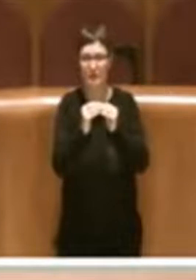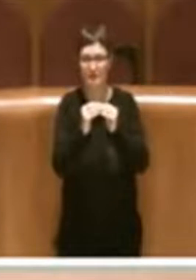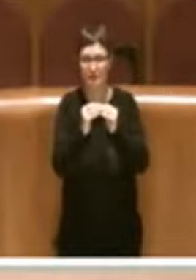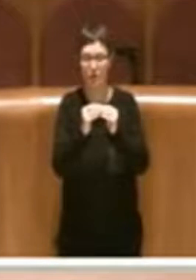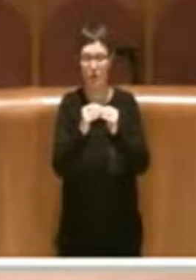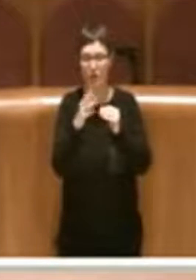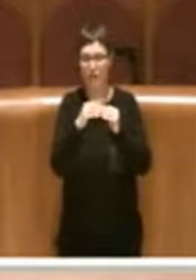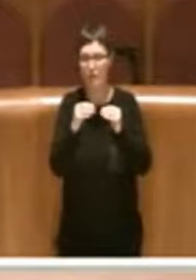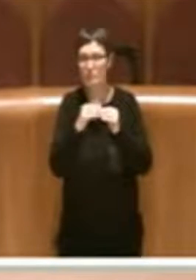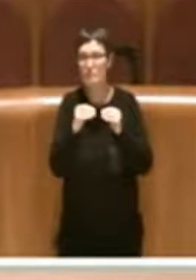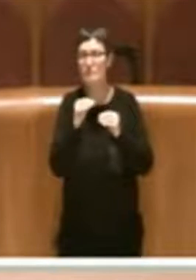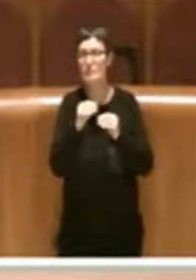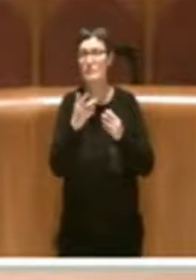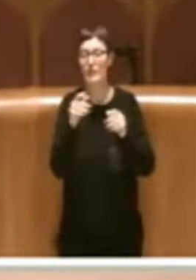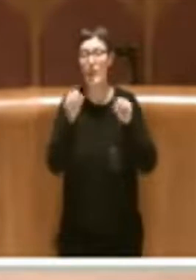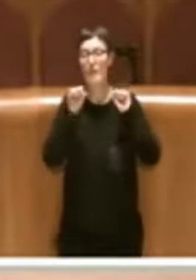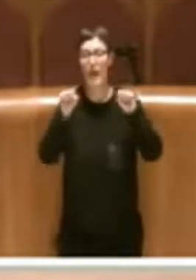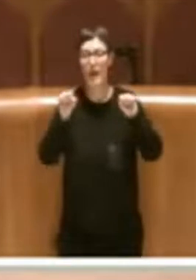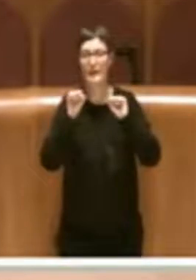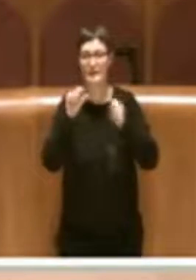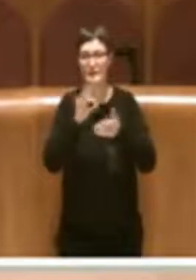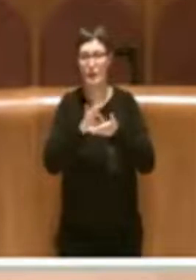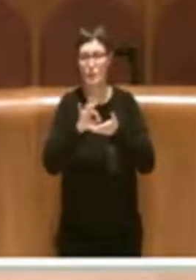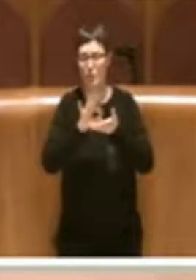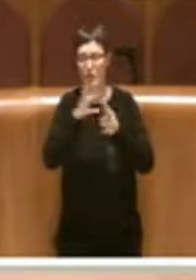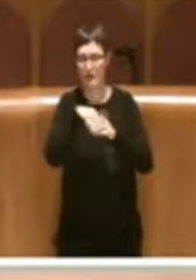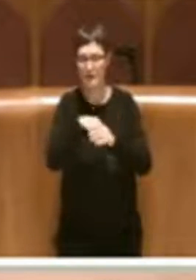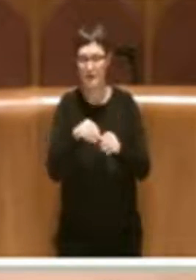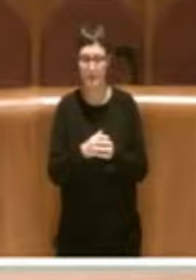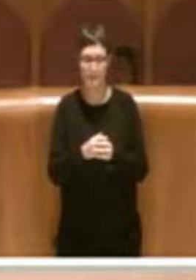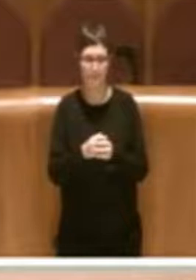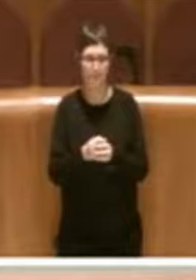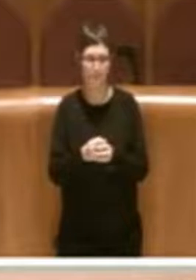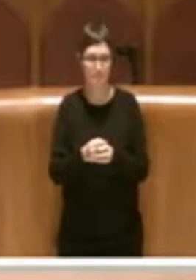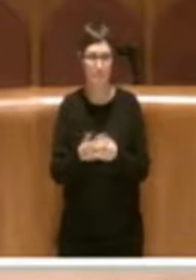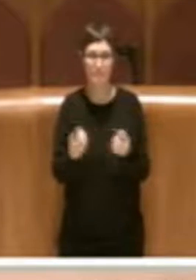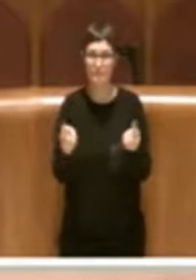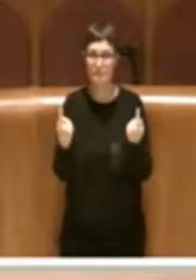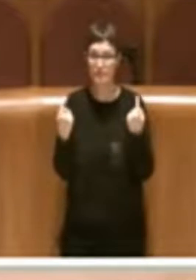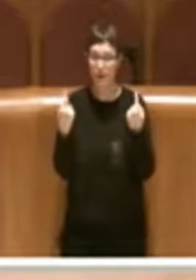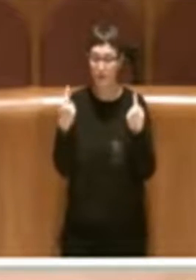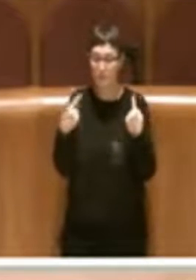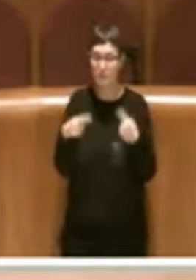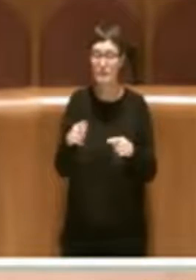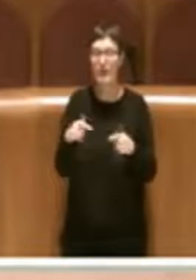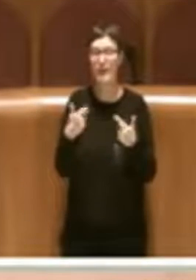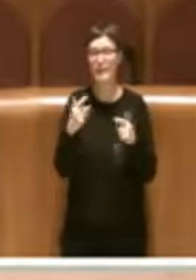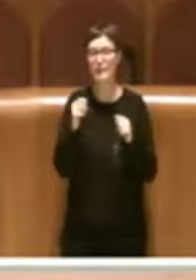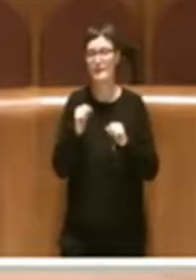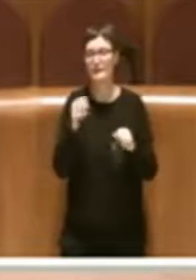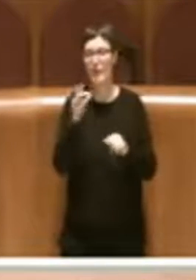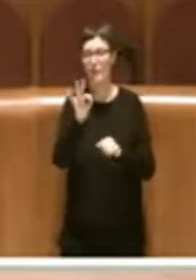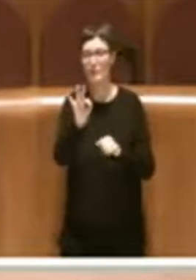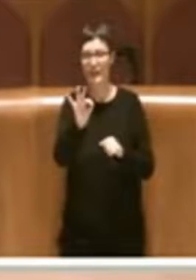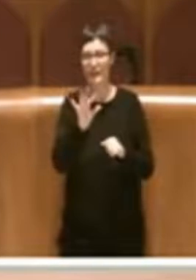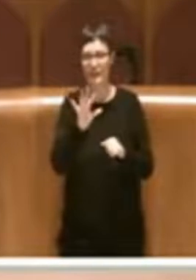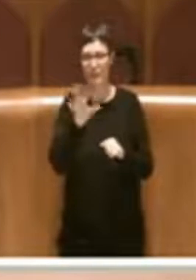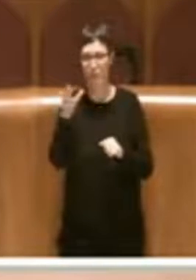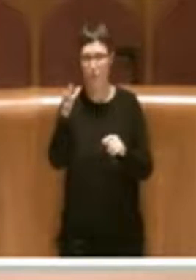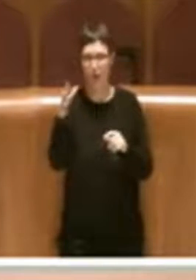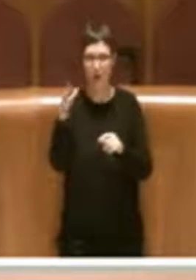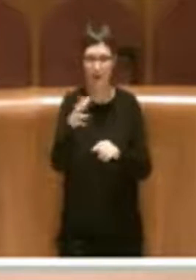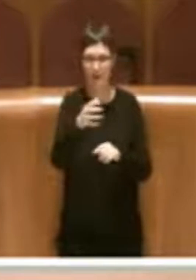questo darà la possibilità di raggiungere un ulteriore obiettivo, che è da sempre stato